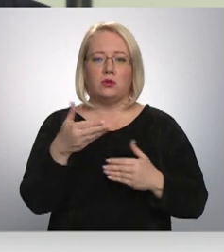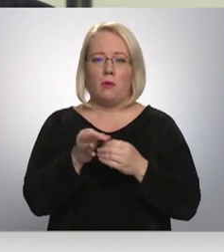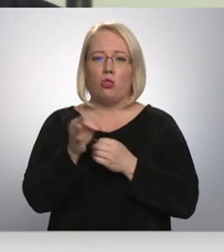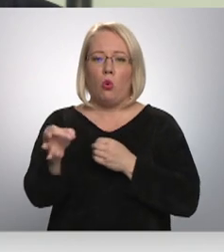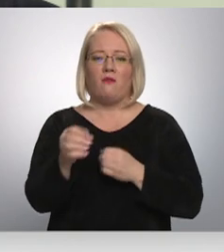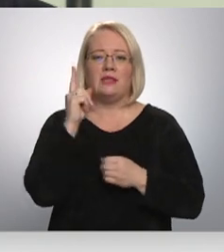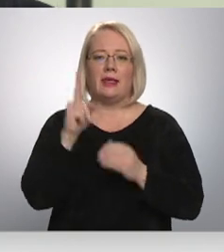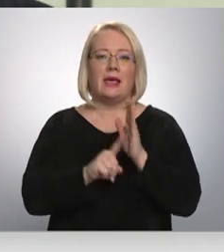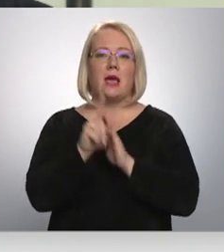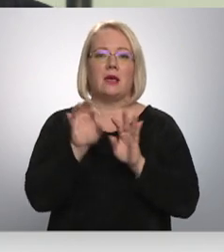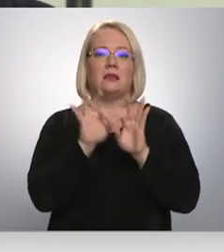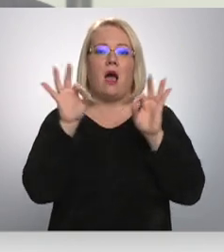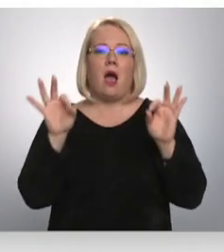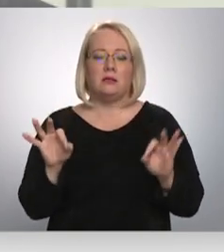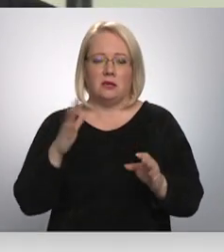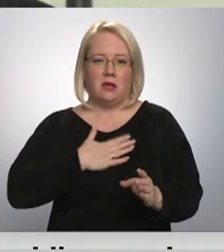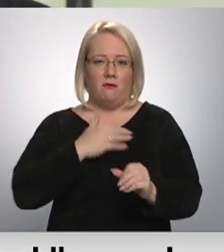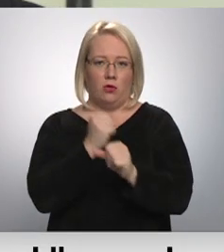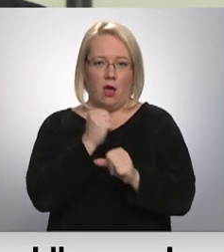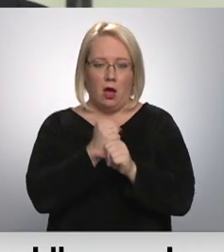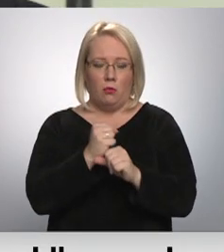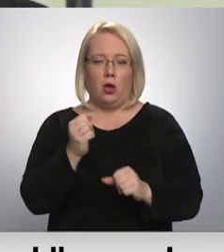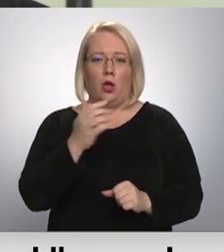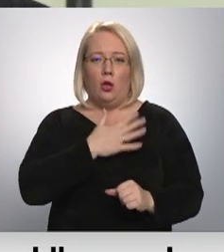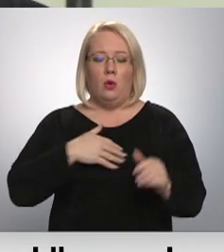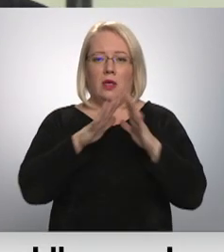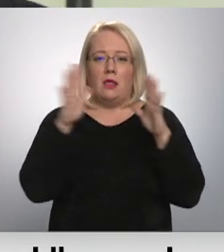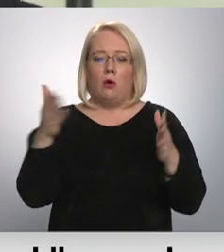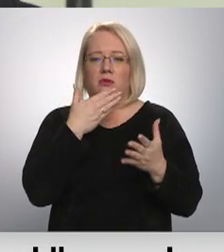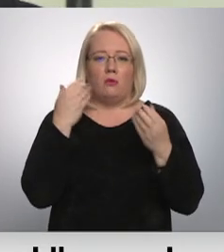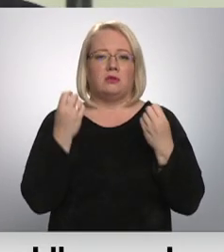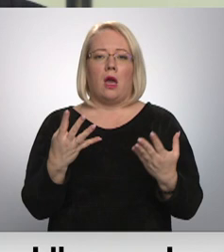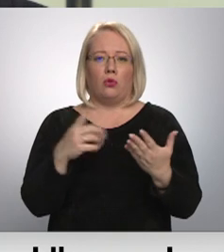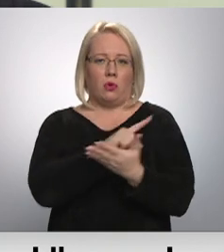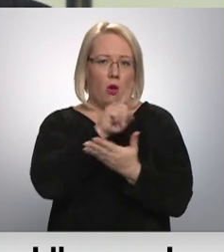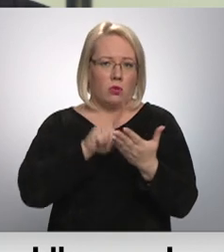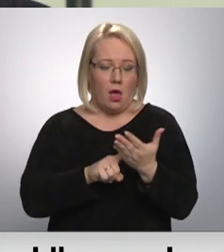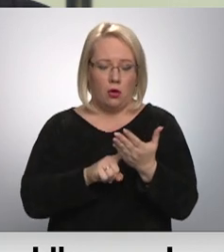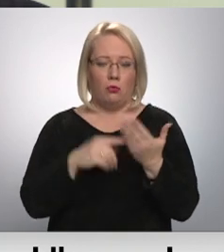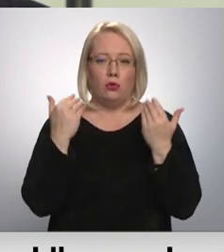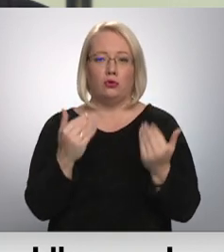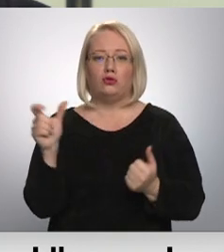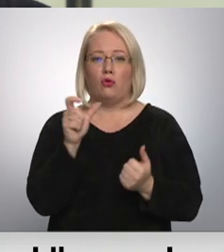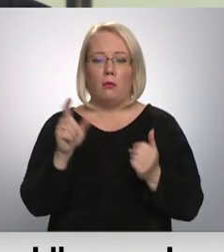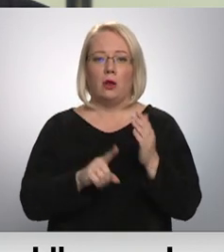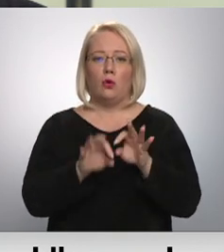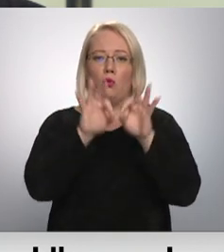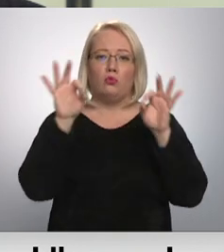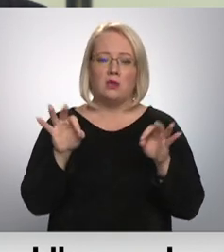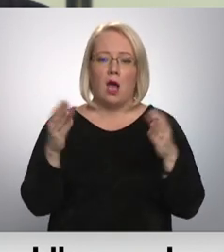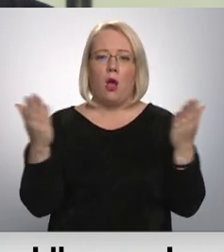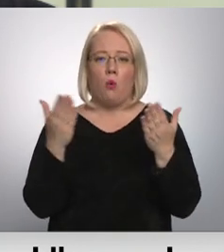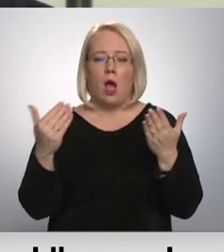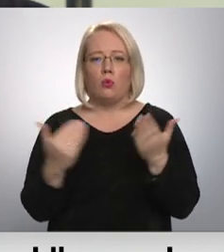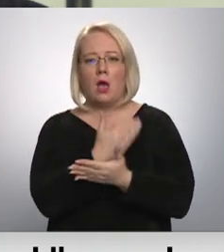sācis to savu darbu. Ir vēl pārāk daudz neskaidri jautājumi. Šobrīd uzsākt atkal kādu jaunu